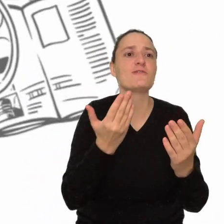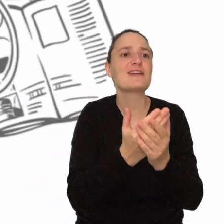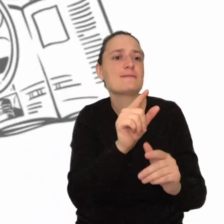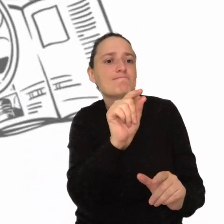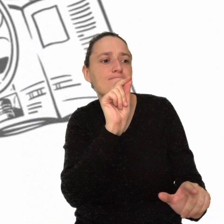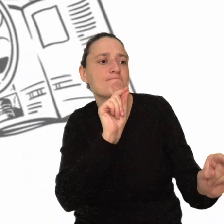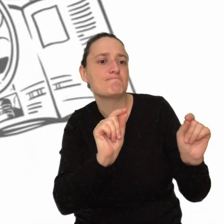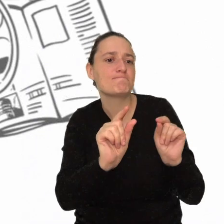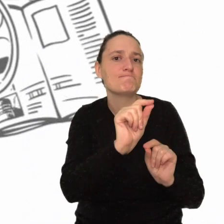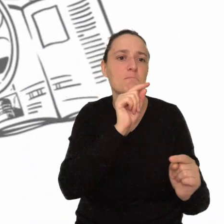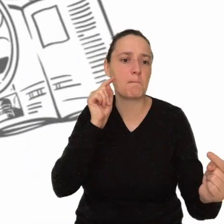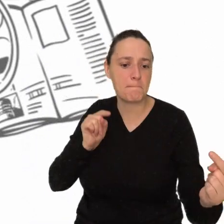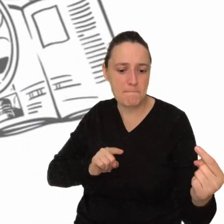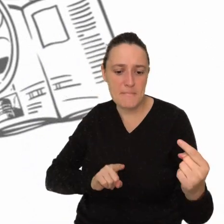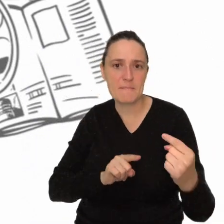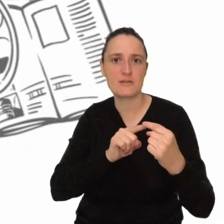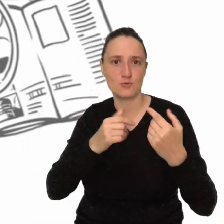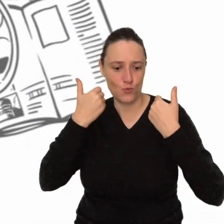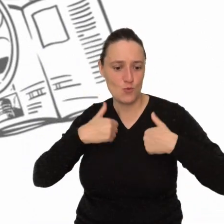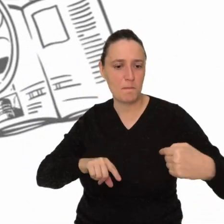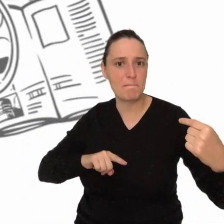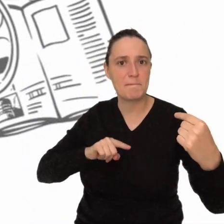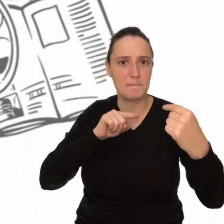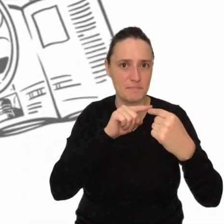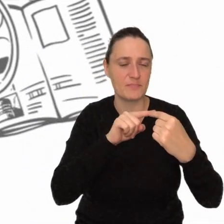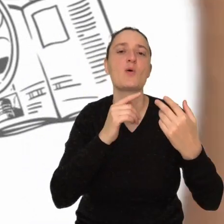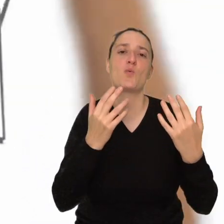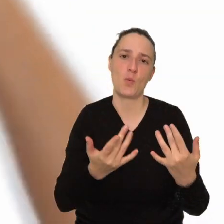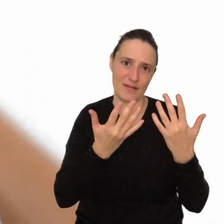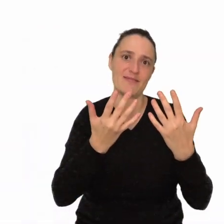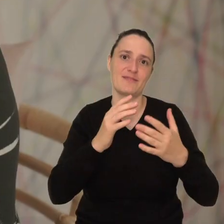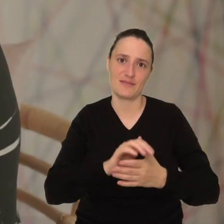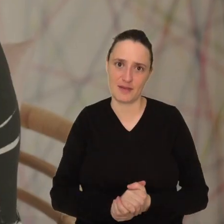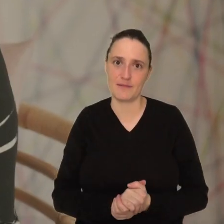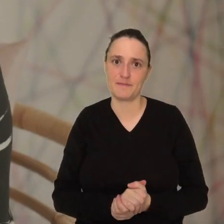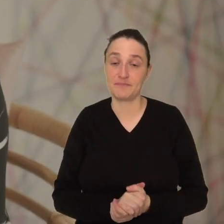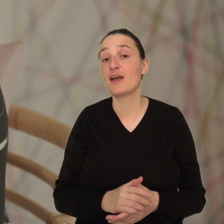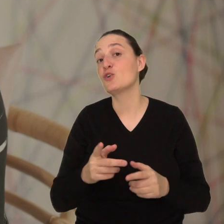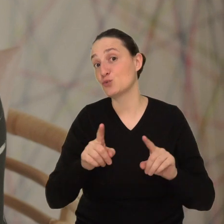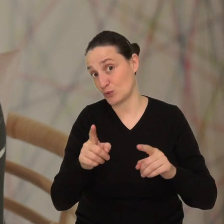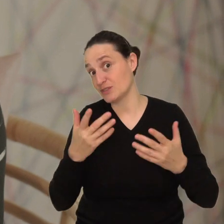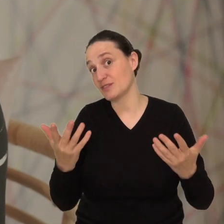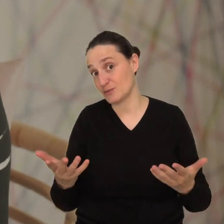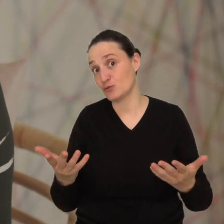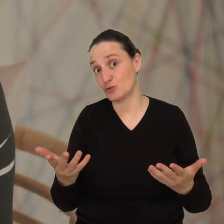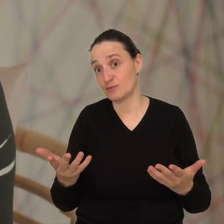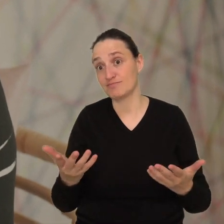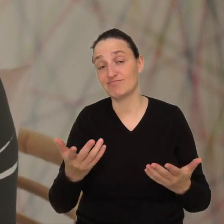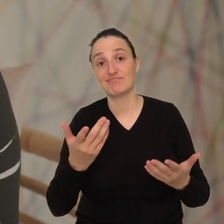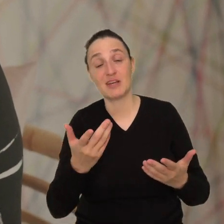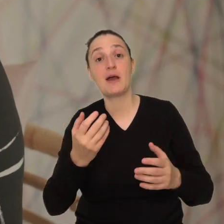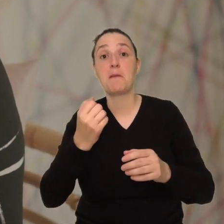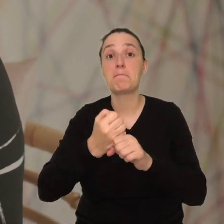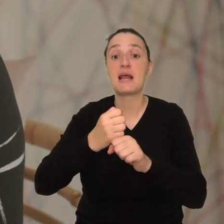które będą pasowały do potencjału, który posiadamy, a zatem łatwiej nam będzie wybrać